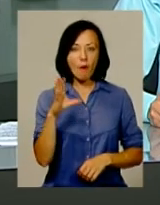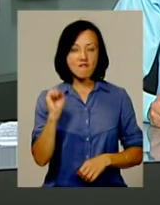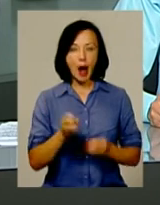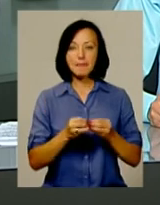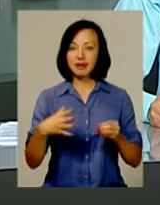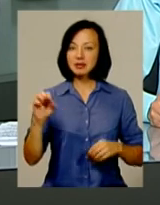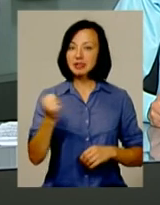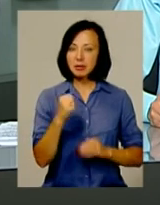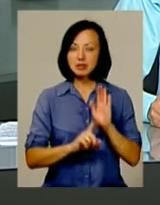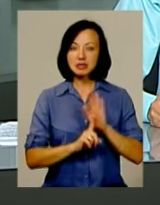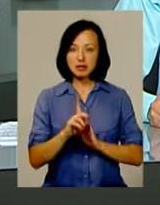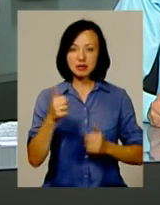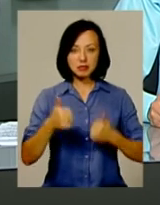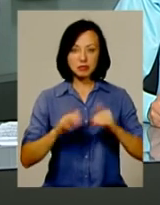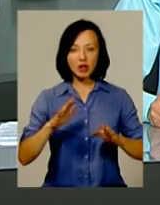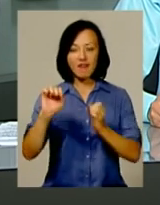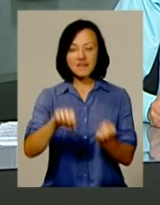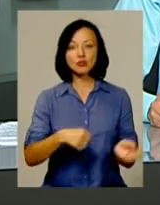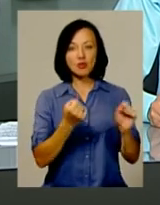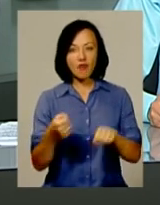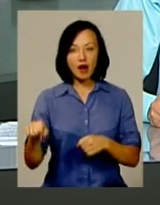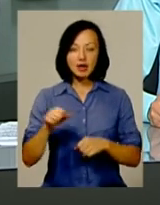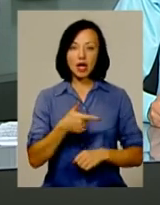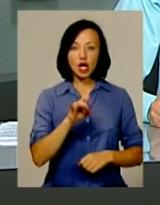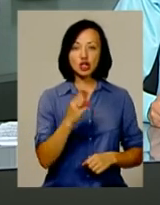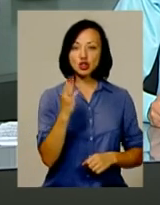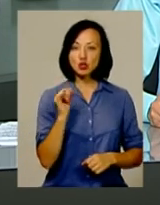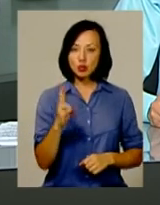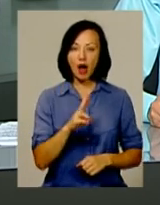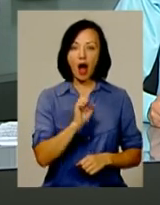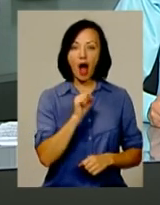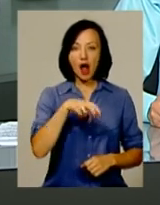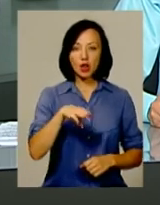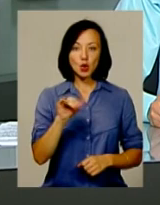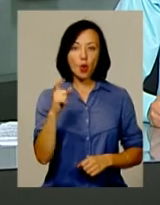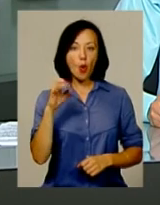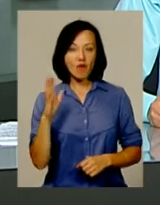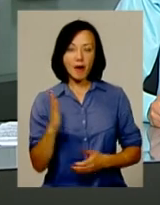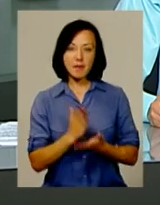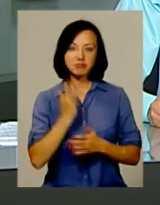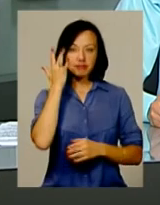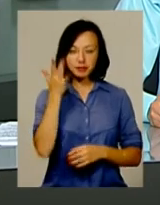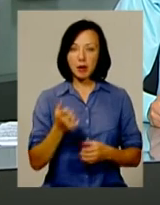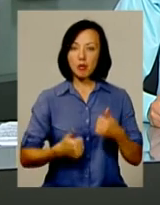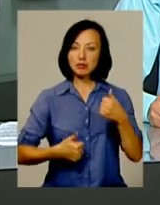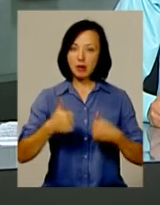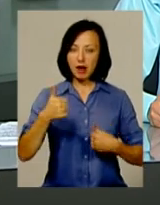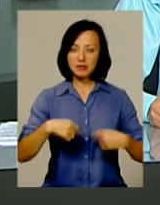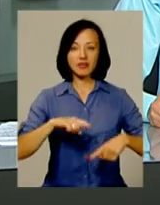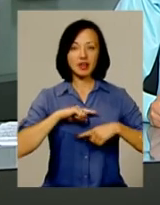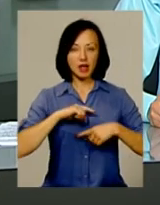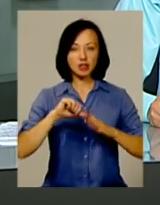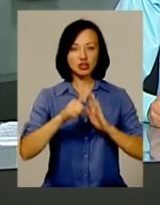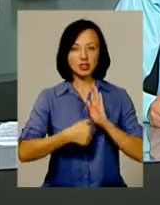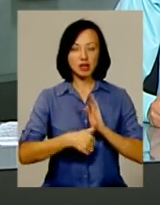серпня на старт вийдуть наші висловальники Інна Грищун та Павло Алтухов, котрі мають намір позмагатися і у фіналі